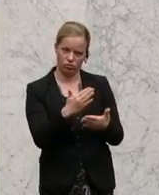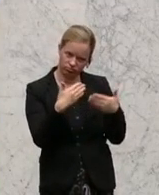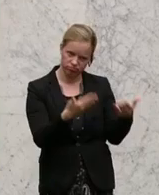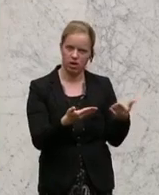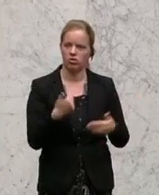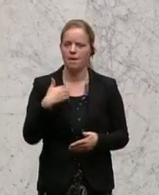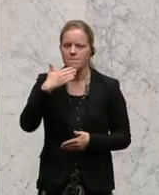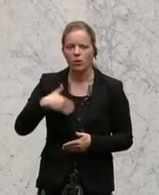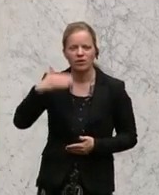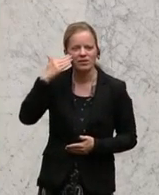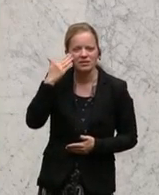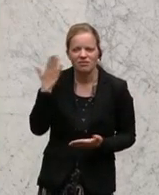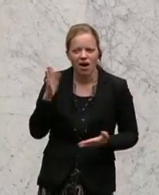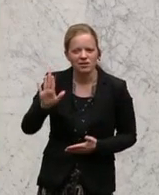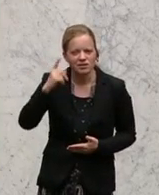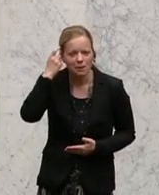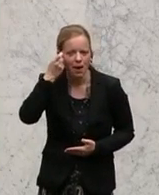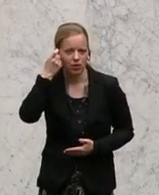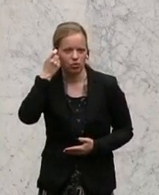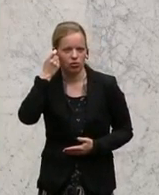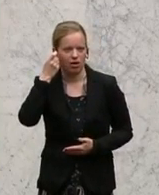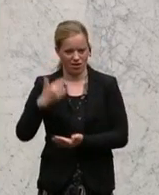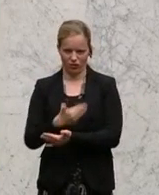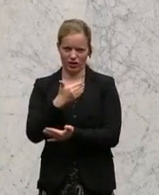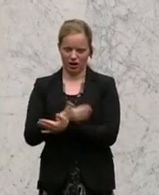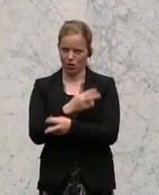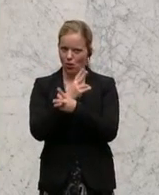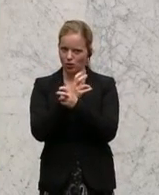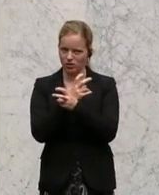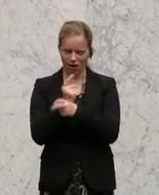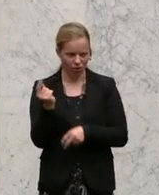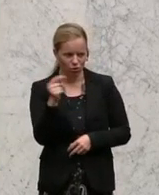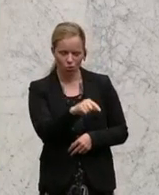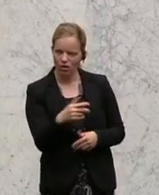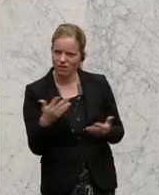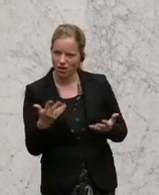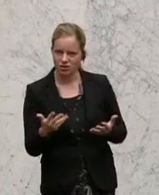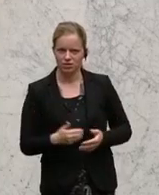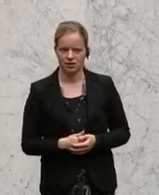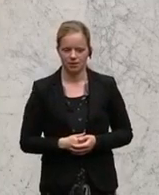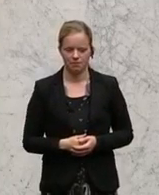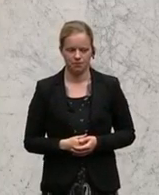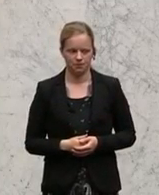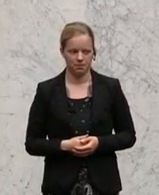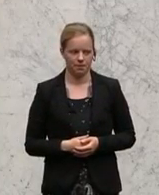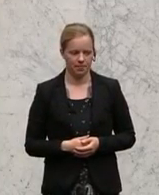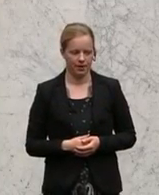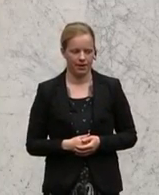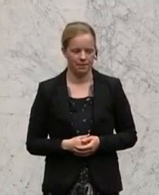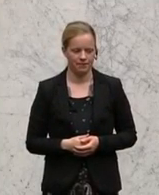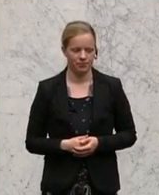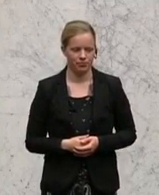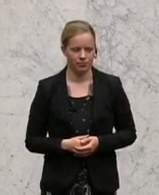wissen, welche Position Sie im Namen Österreichs dort vertreten. Wir wollen